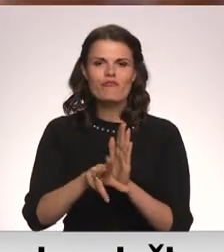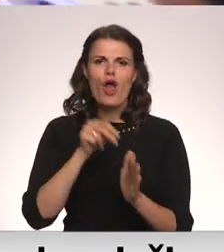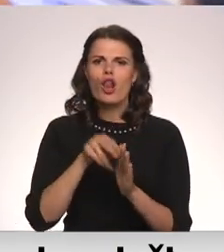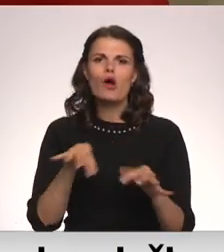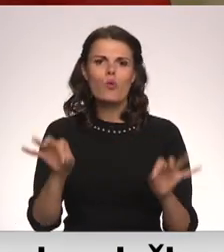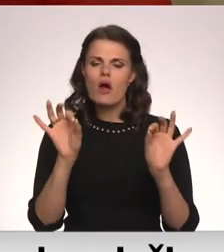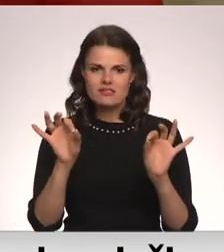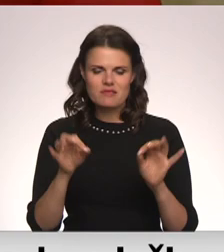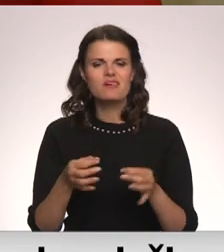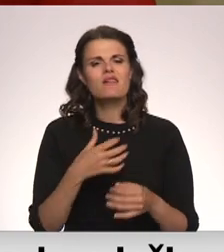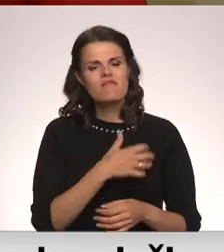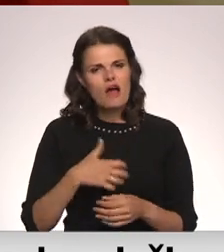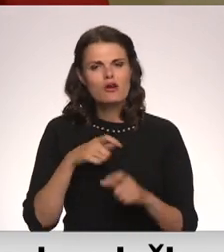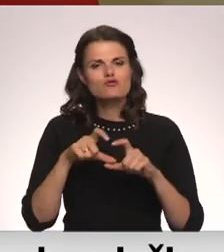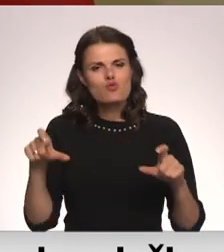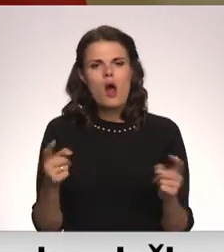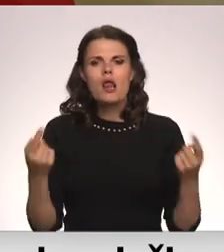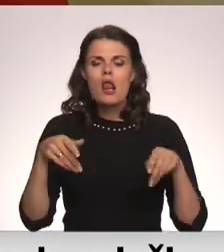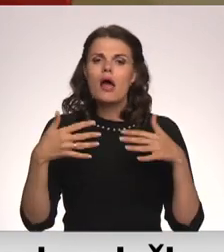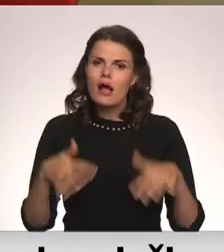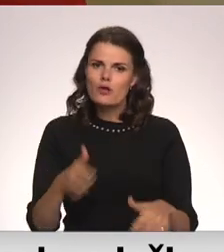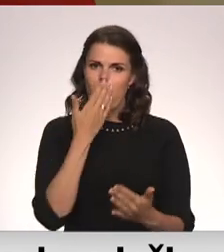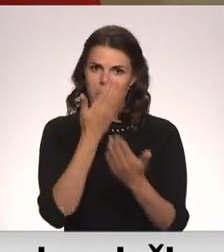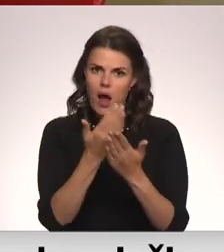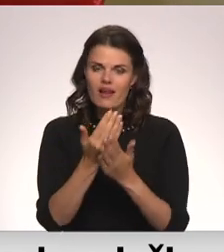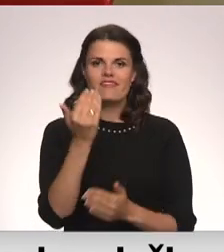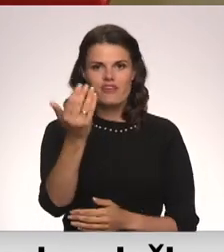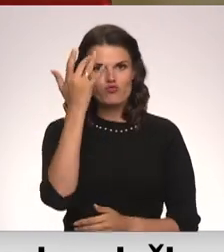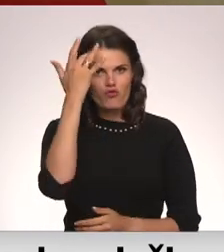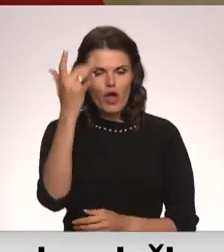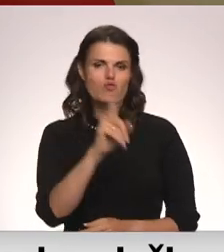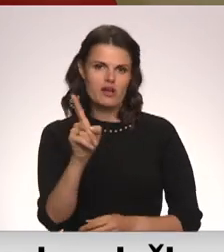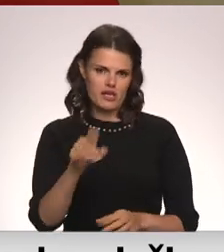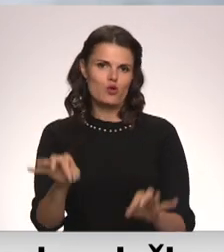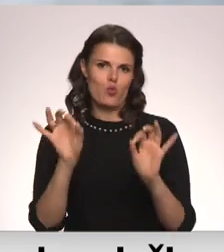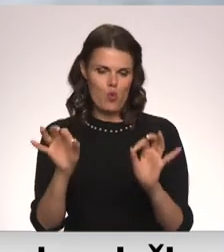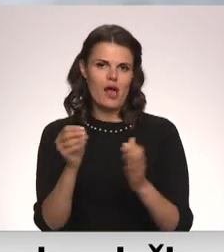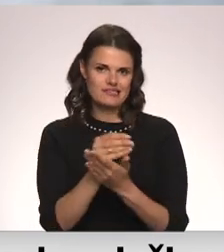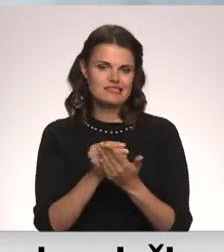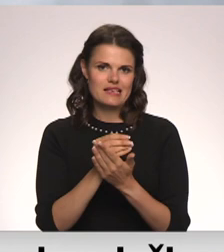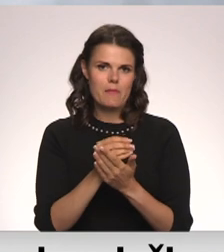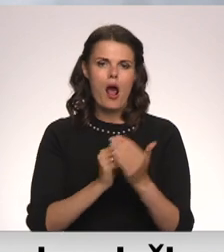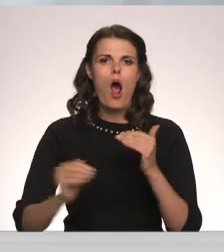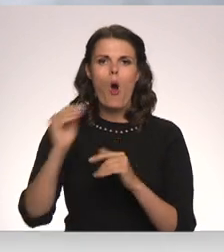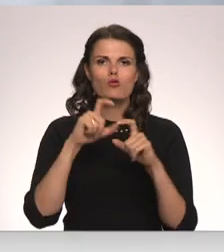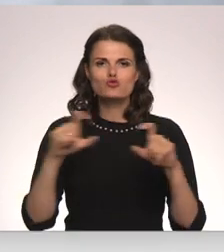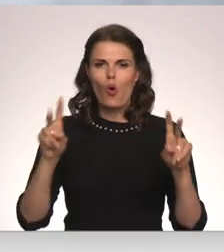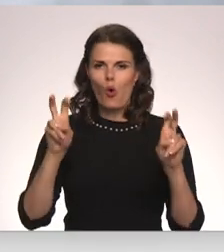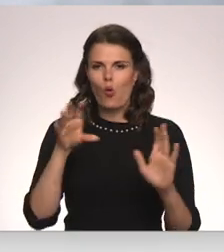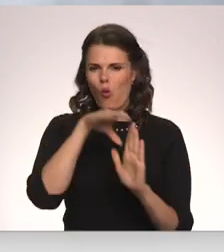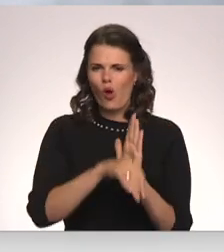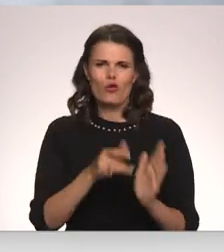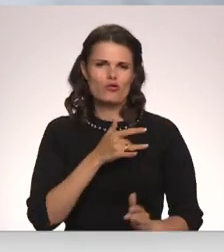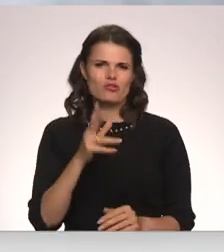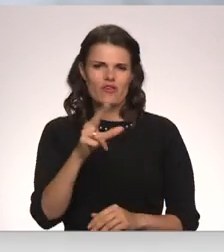nozīmi, svarīgi būtu jau skolas laikā parādīt, ka viņu viedoklim ir nozīme. Augstskola kontekstā droši vien, ka ne,